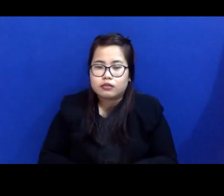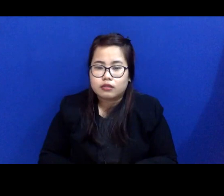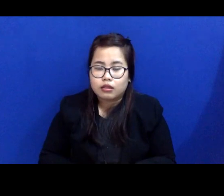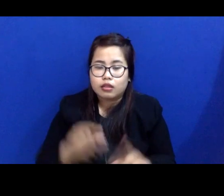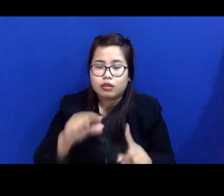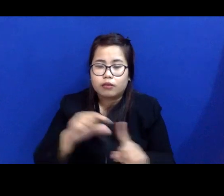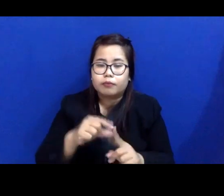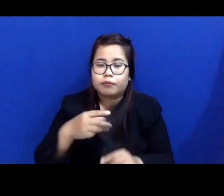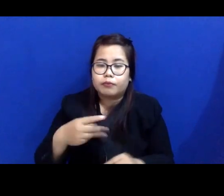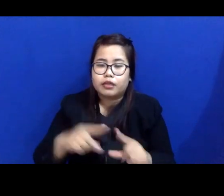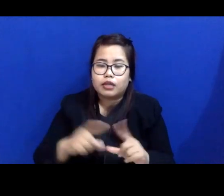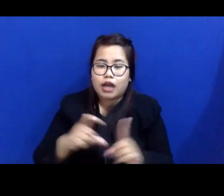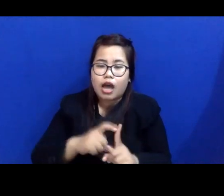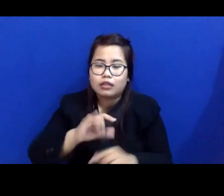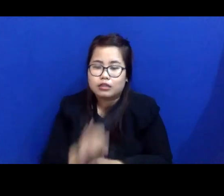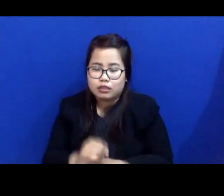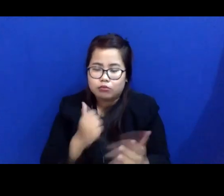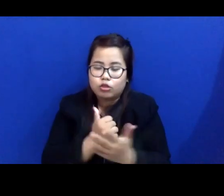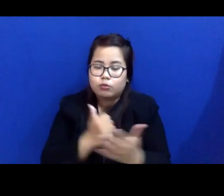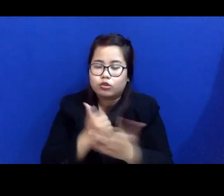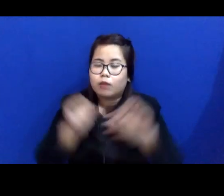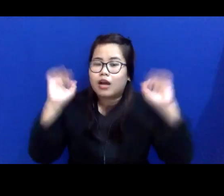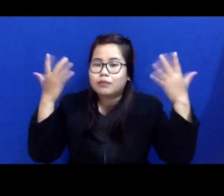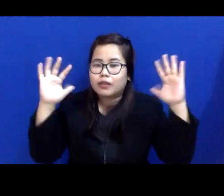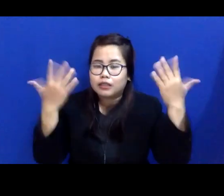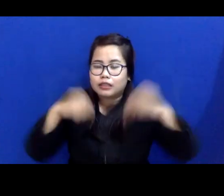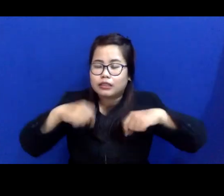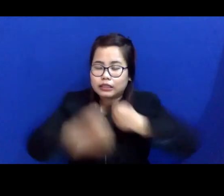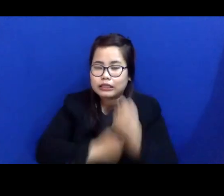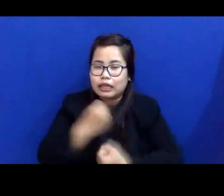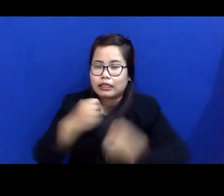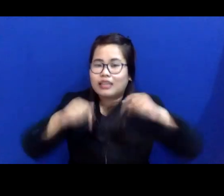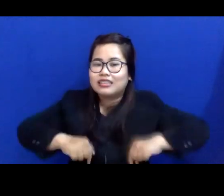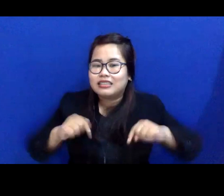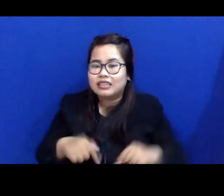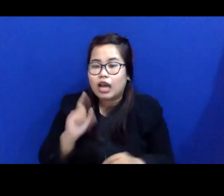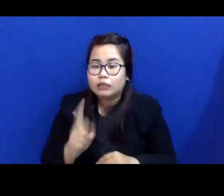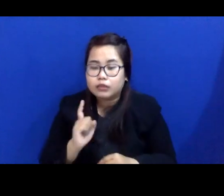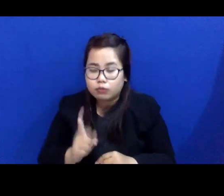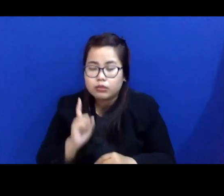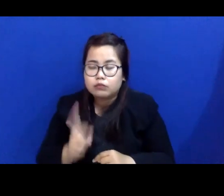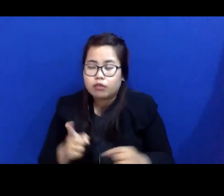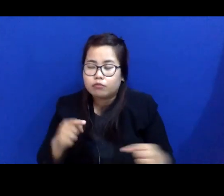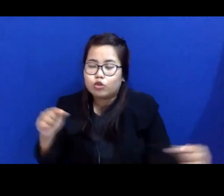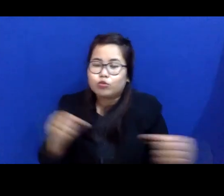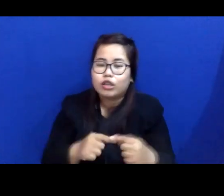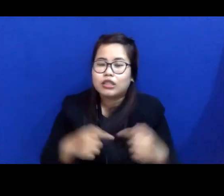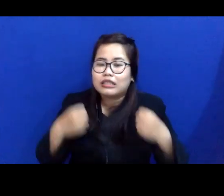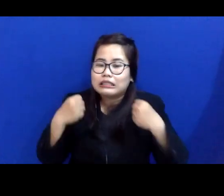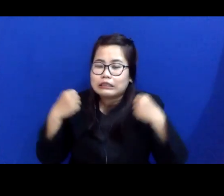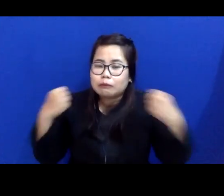Peradisay sangat mengapresiasi kegiatan ini karena sejalan dengan semangat yang